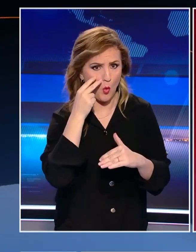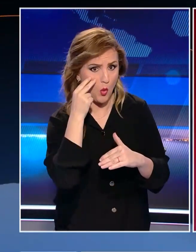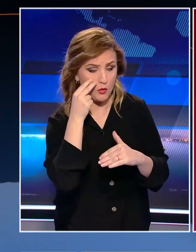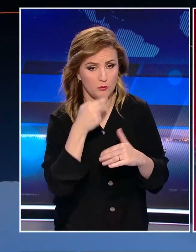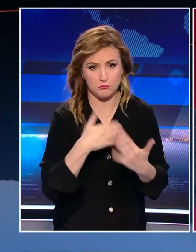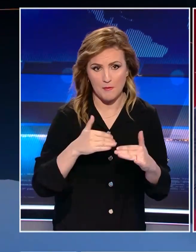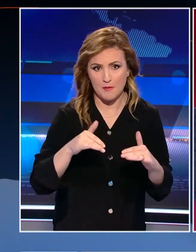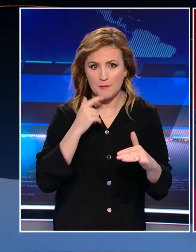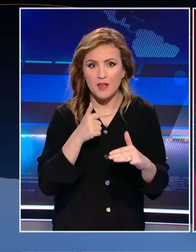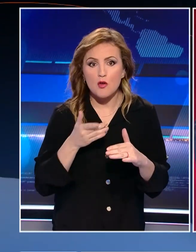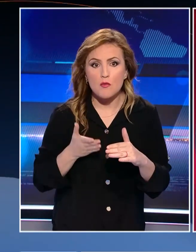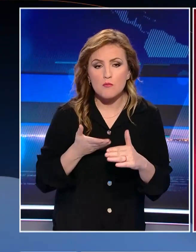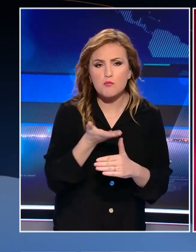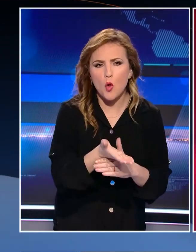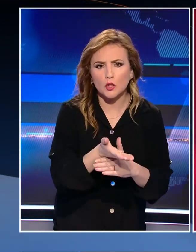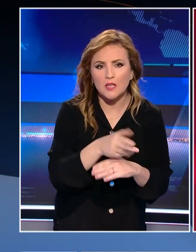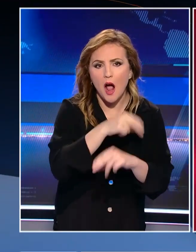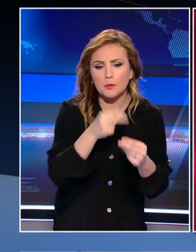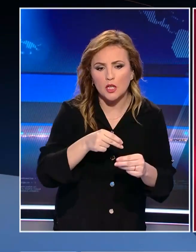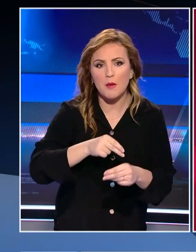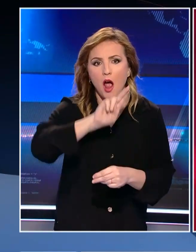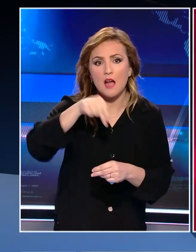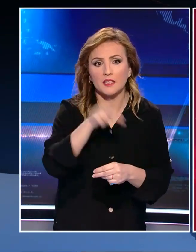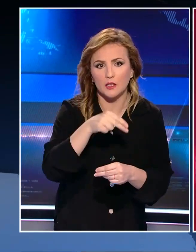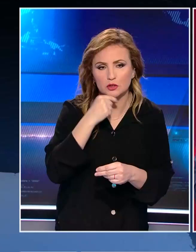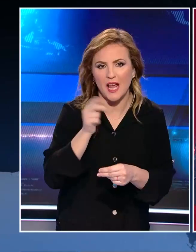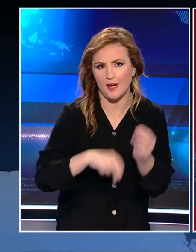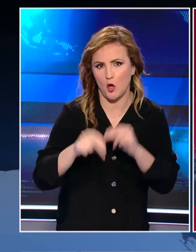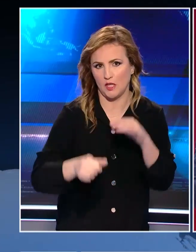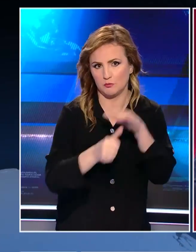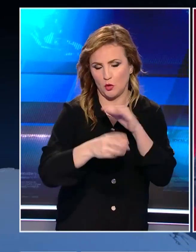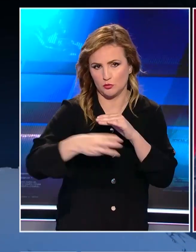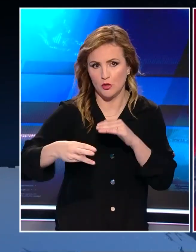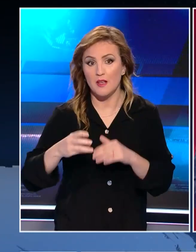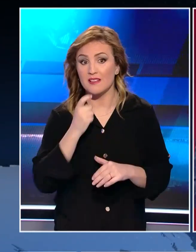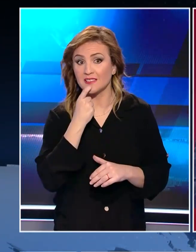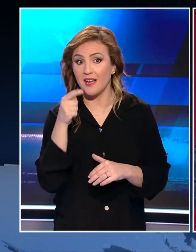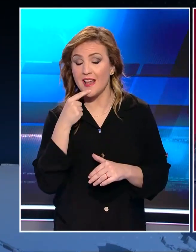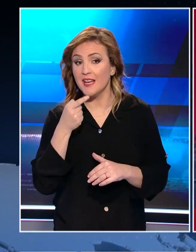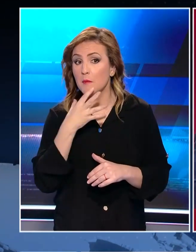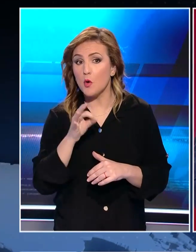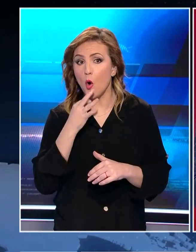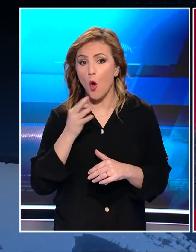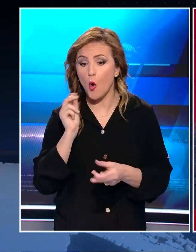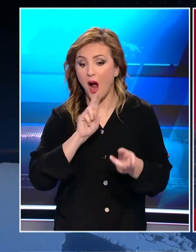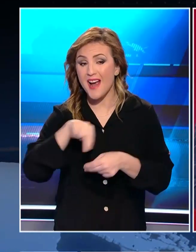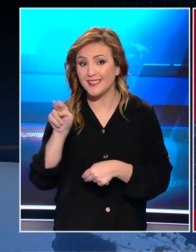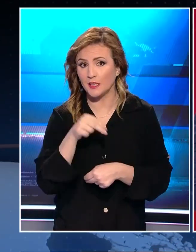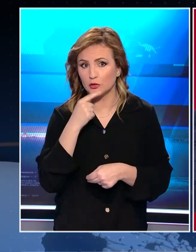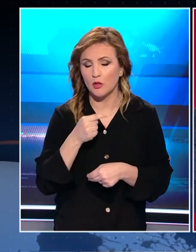που πέρασε ακυρώνει τις εκλογές. Ωστόσο, ο κύριος Κασελάκης αποδίδει την ακύρωση των εκλογών σε